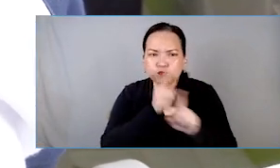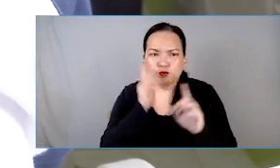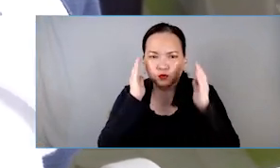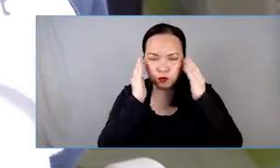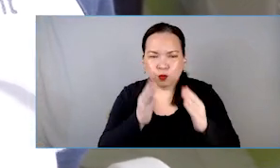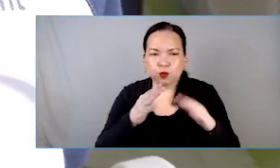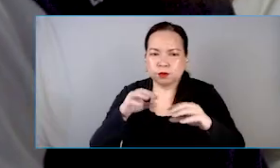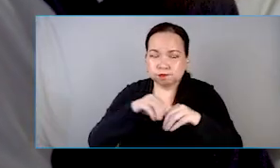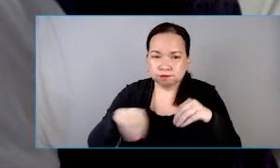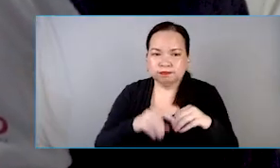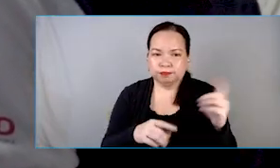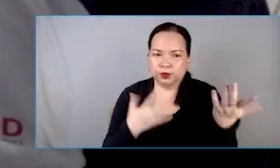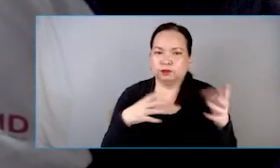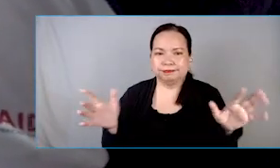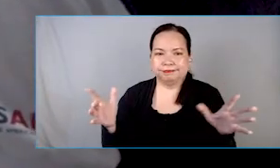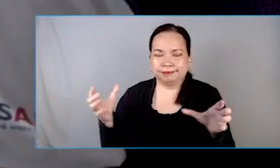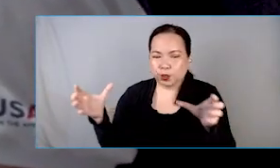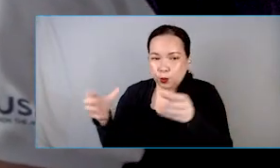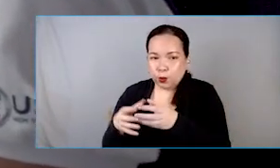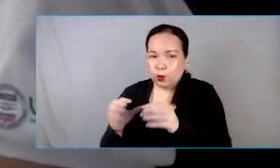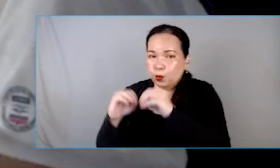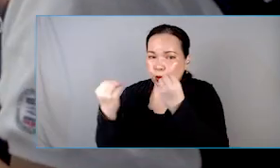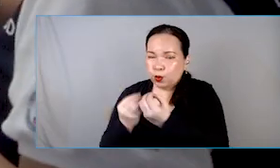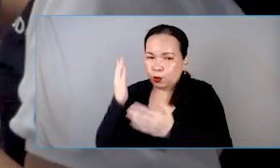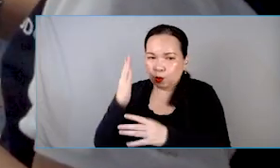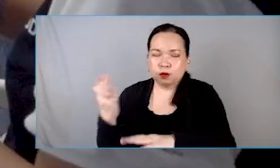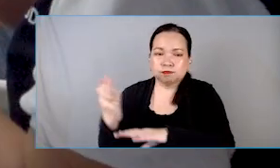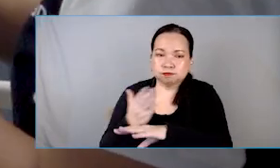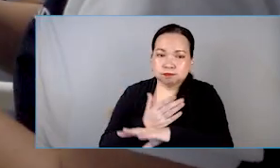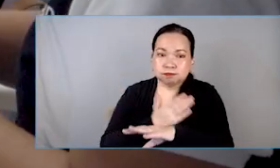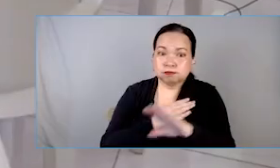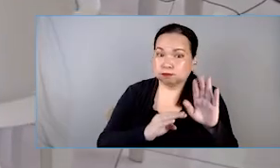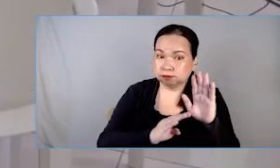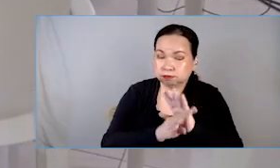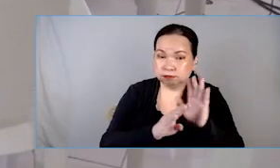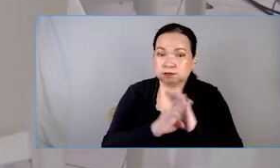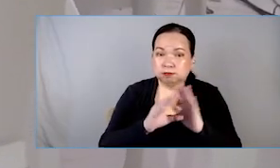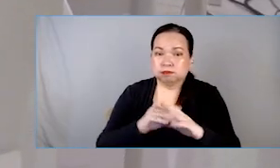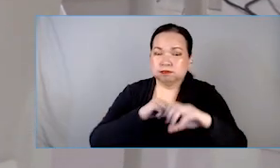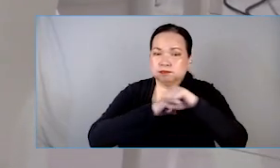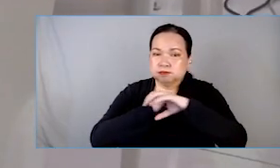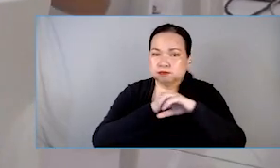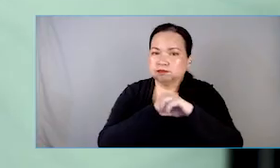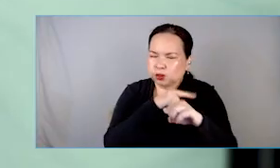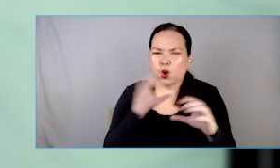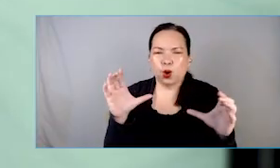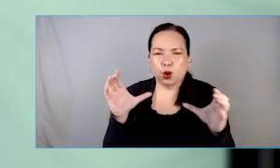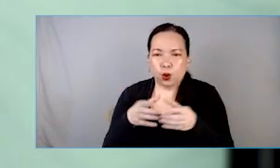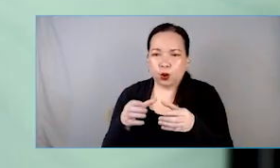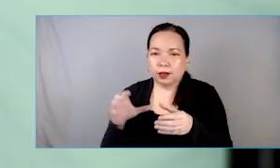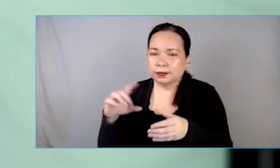Coalescing Organizations Towards Locally-Led Actions to Boost Development, advocates data-driven development using